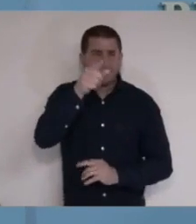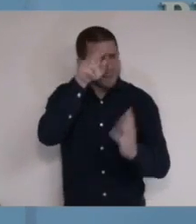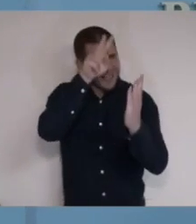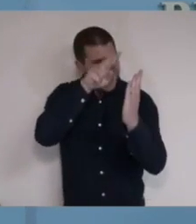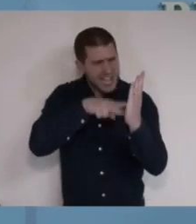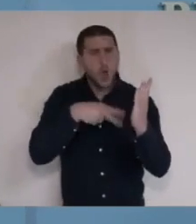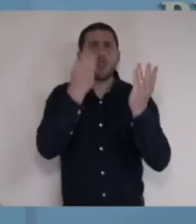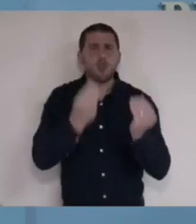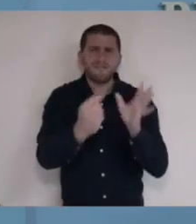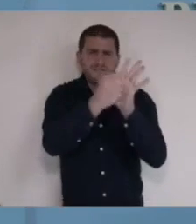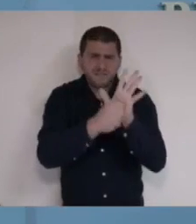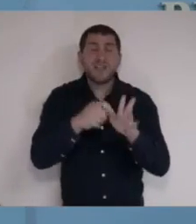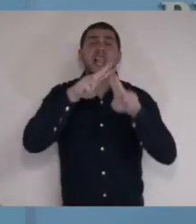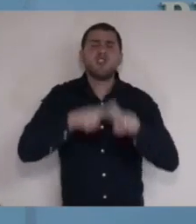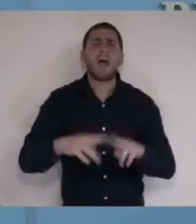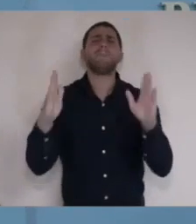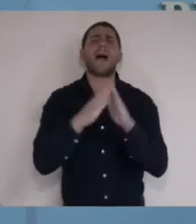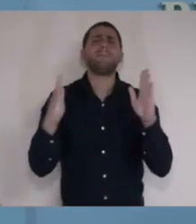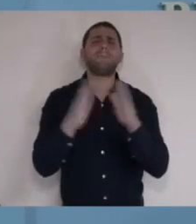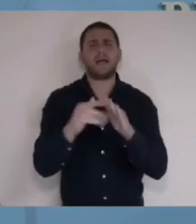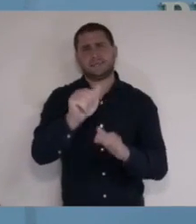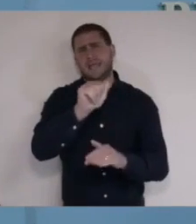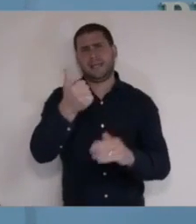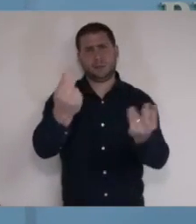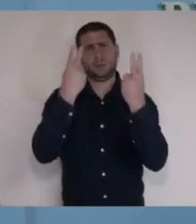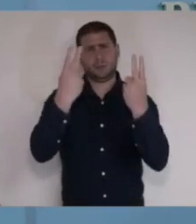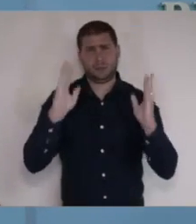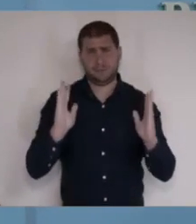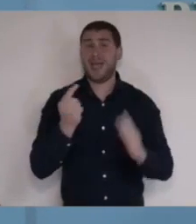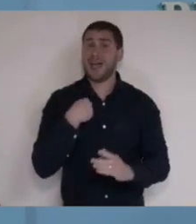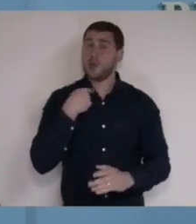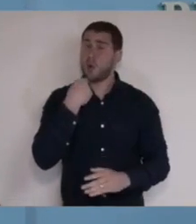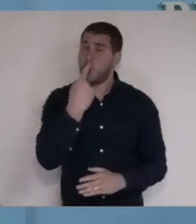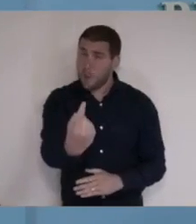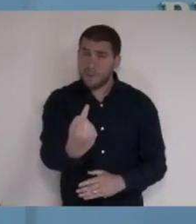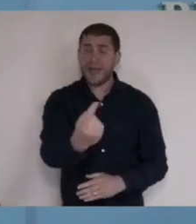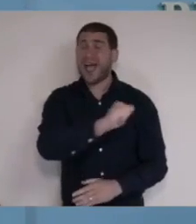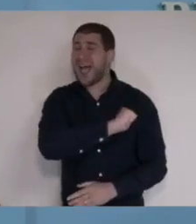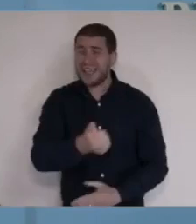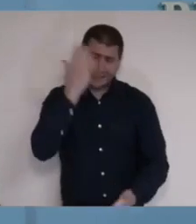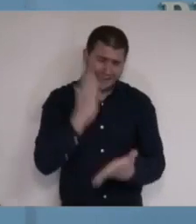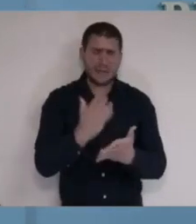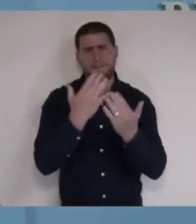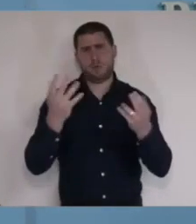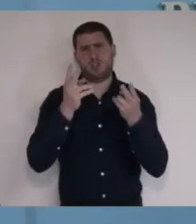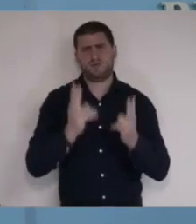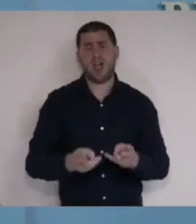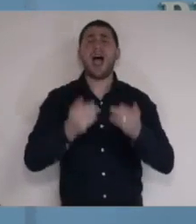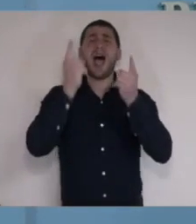תקראו אותם ותישארו בבתים, זה הדבר העיקרי. אני אומר את זה בצורה הברורה ביותר,